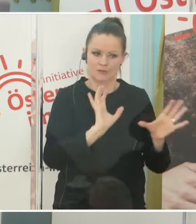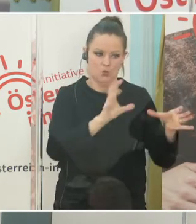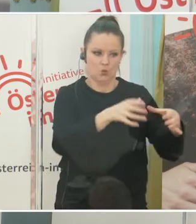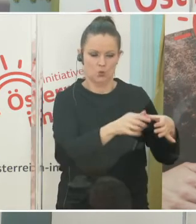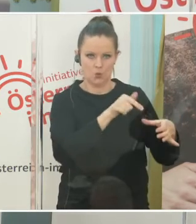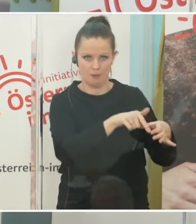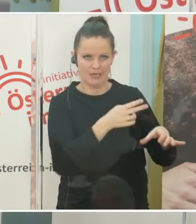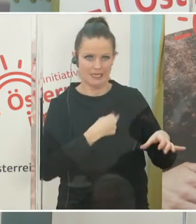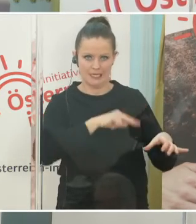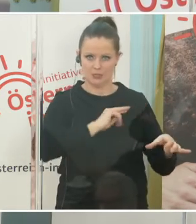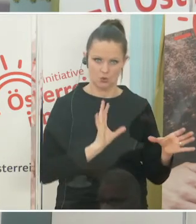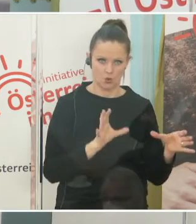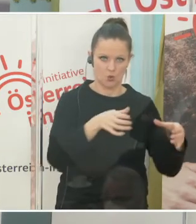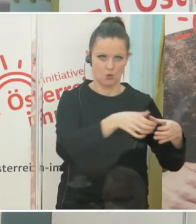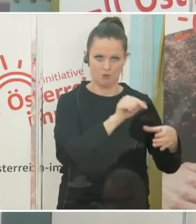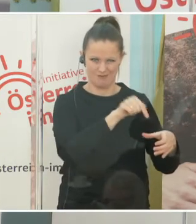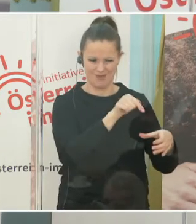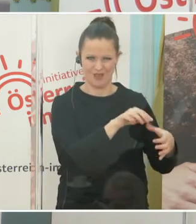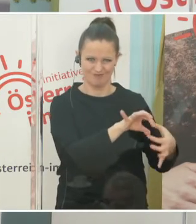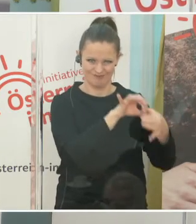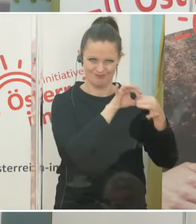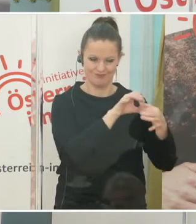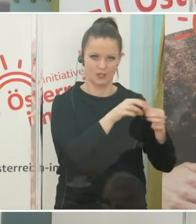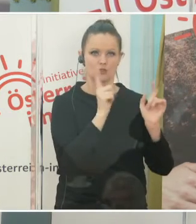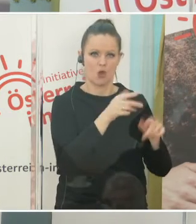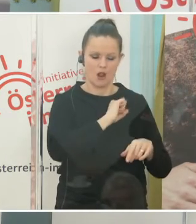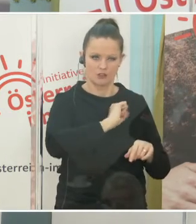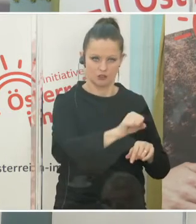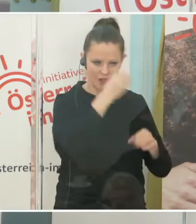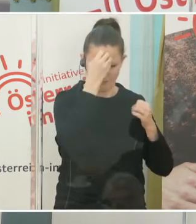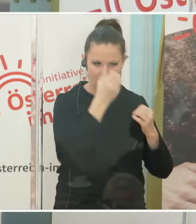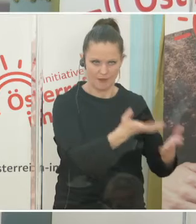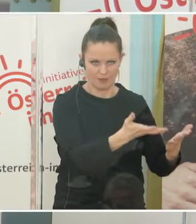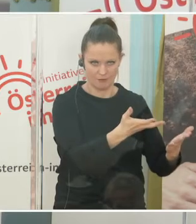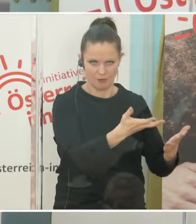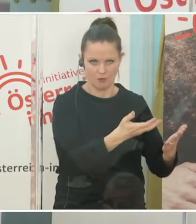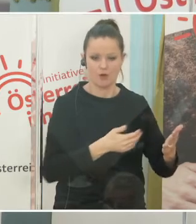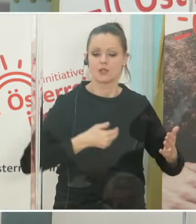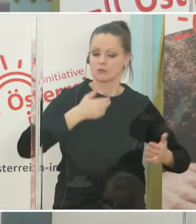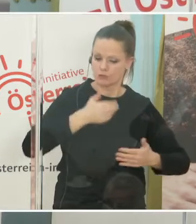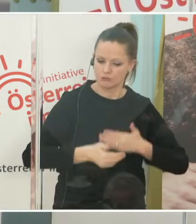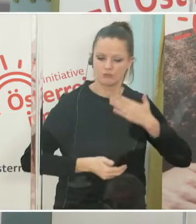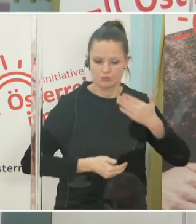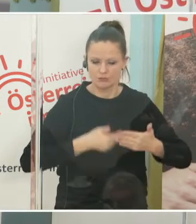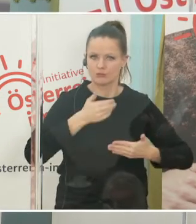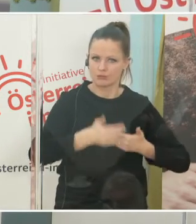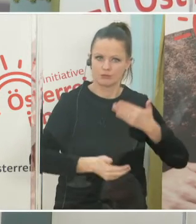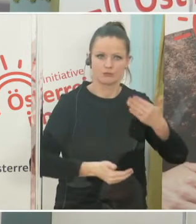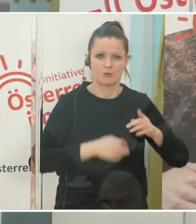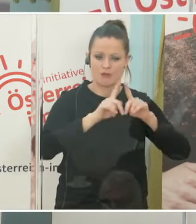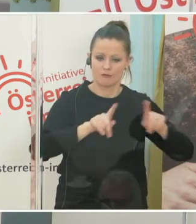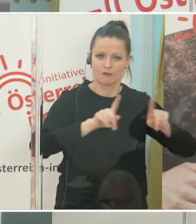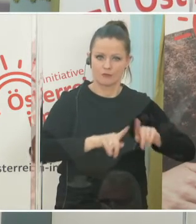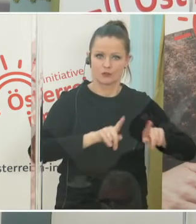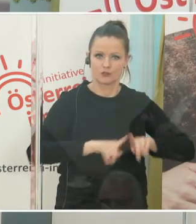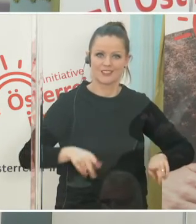Menschen, die besonders schnell diese Informationen brauchen. Und mit dem Fortgang der verschiedensten